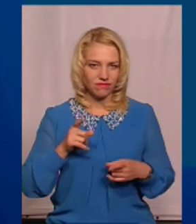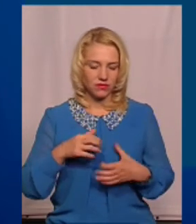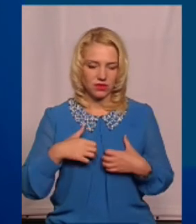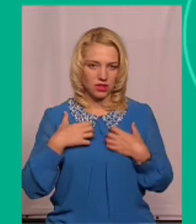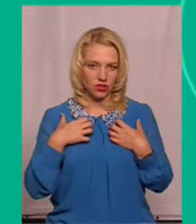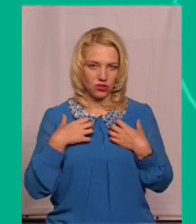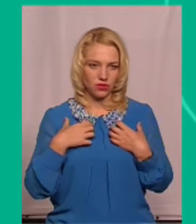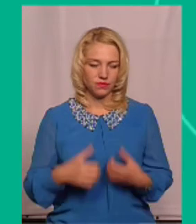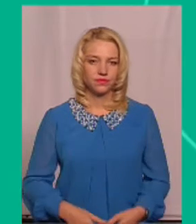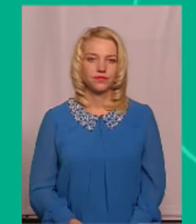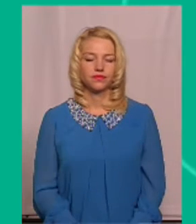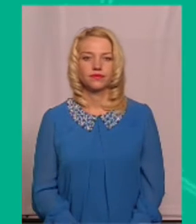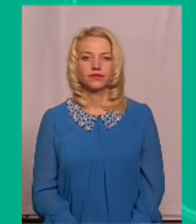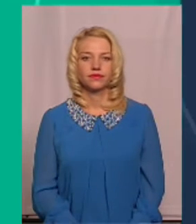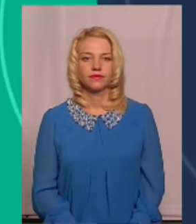вбиральні.